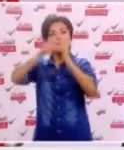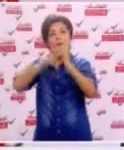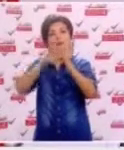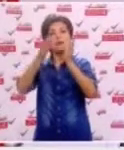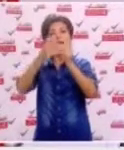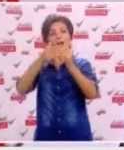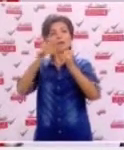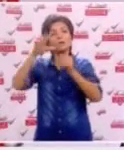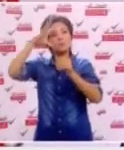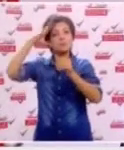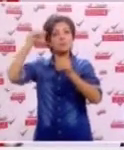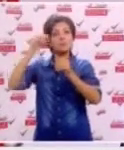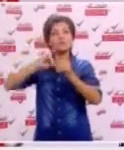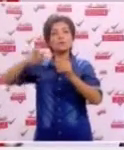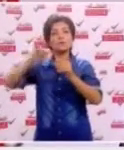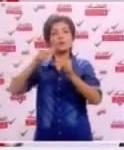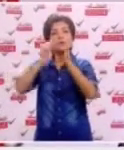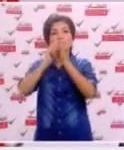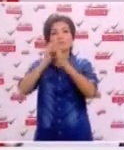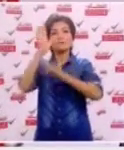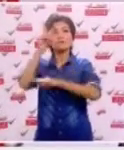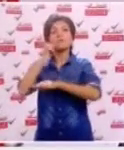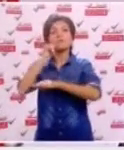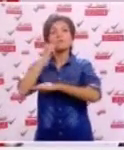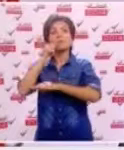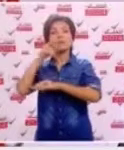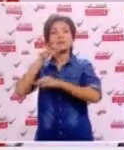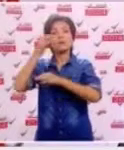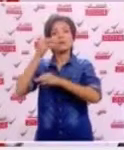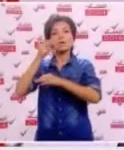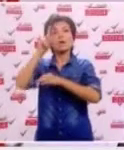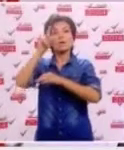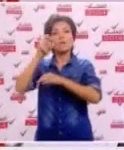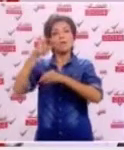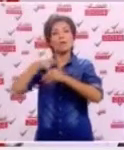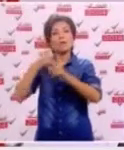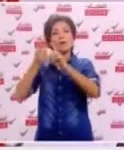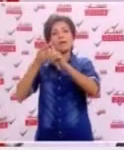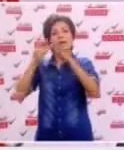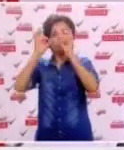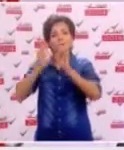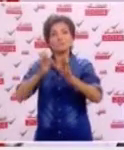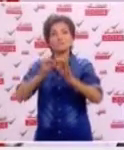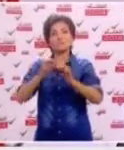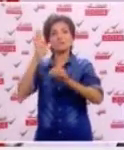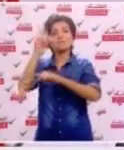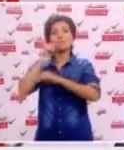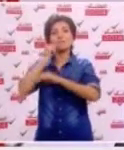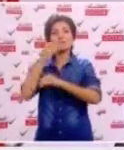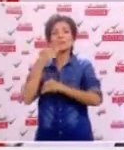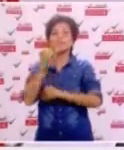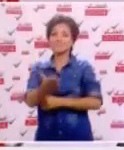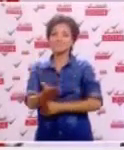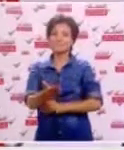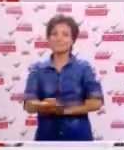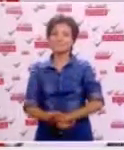الجمهوري وما تنسوش اللي شعارها شجارة الزيتون وكيما يقولوا المالي ماشي للصدر الزيتون أولى بيه بارك الله